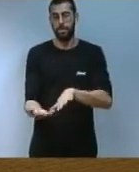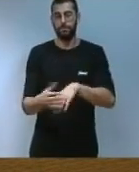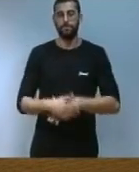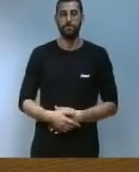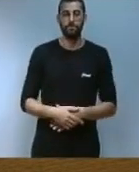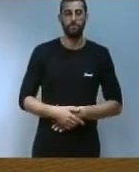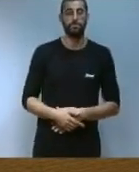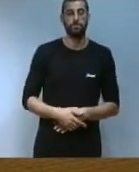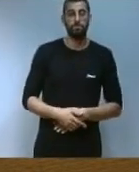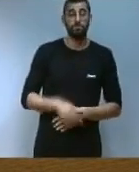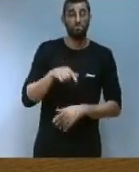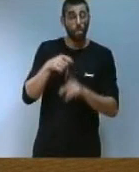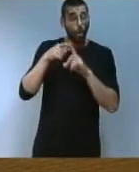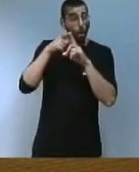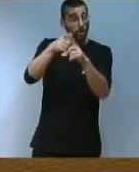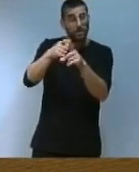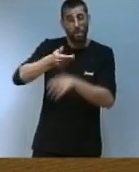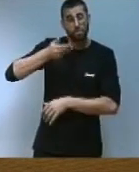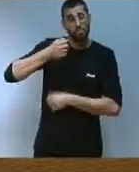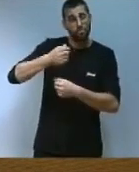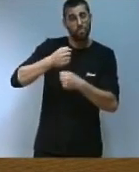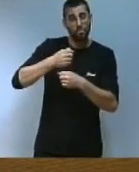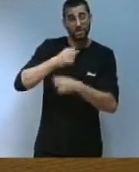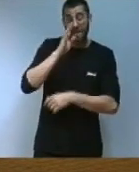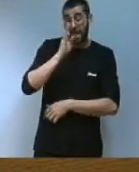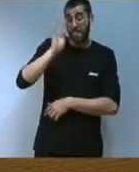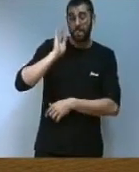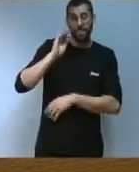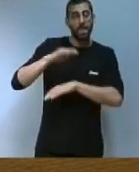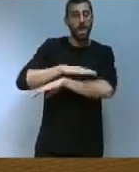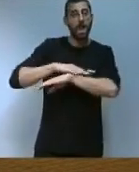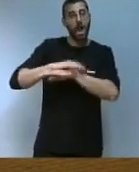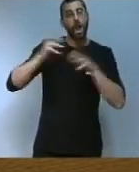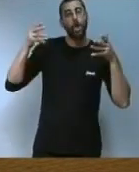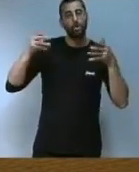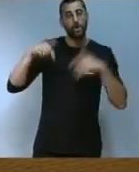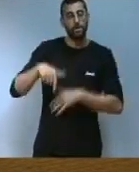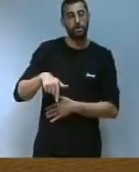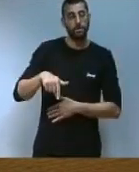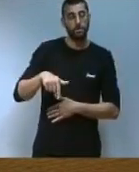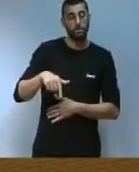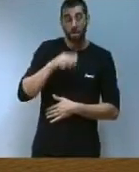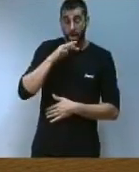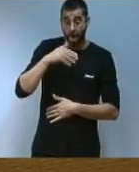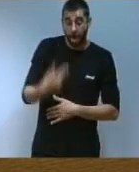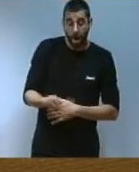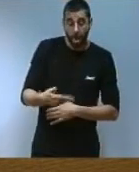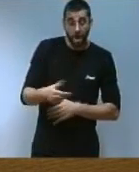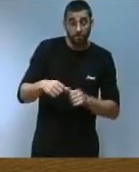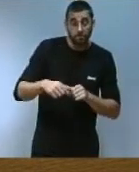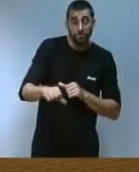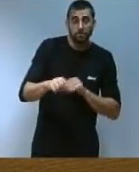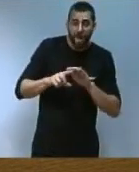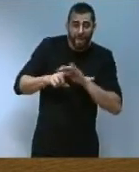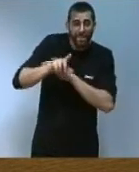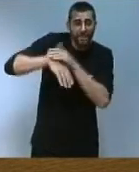sigut un dels principals objectius que es va marcar el Consell en la legislatura passada i ara completarem el seu desenvolupament